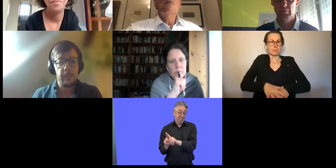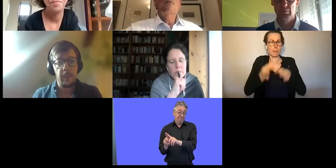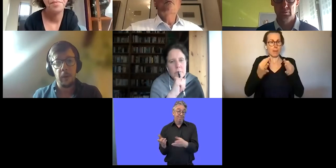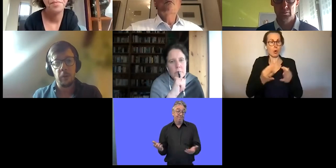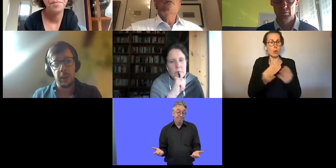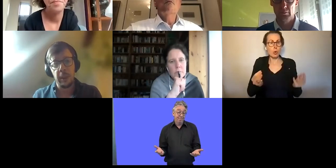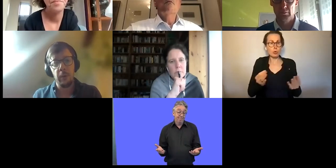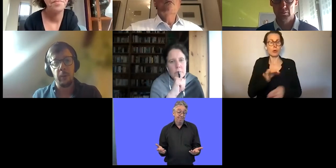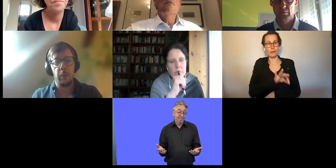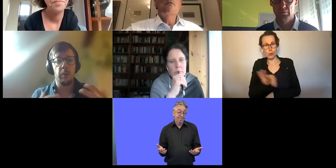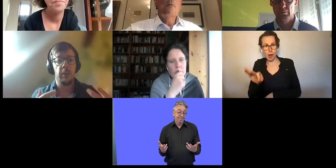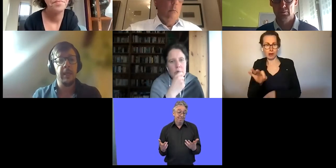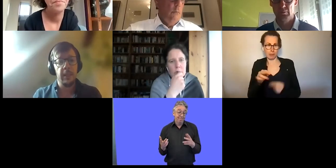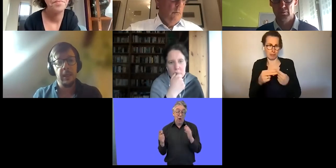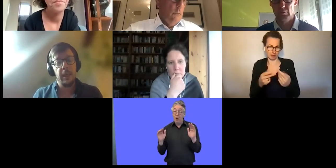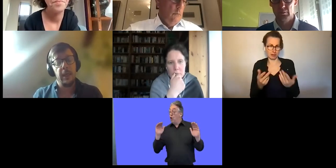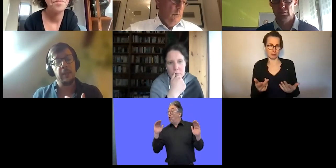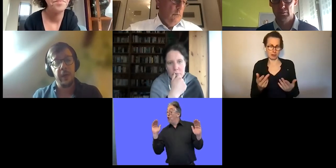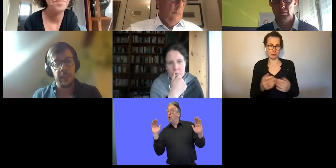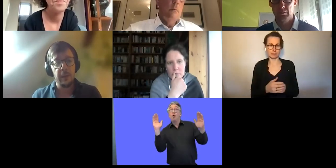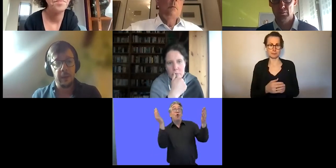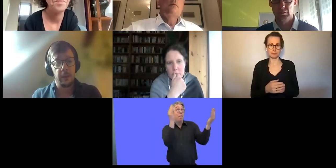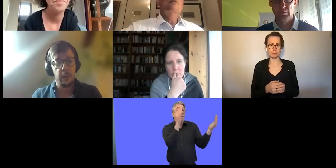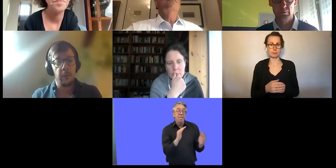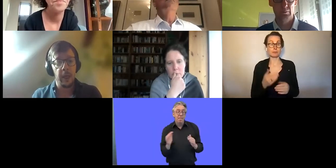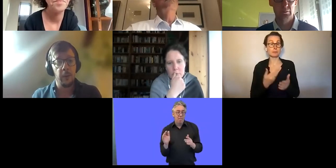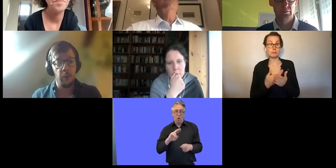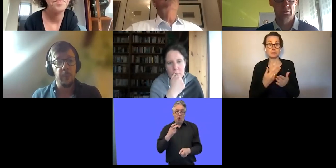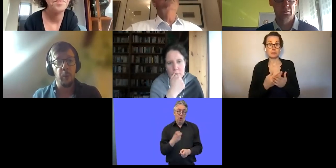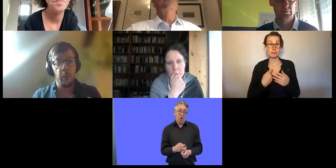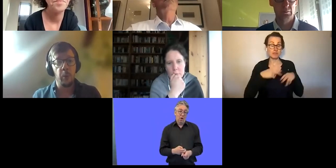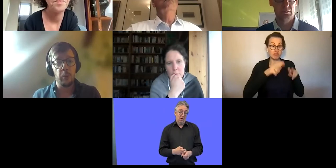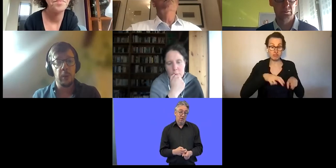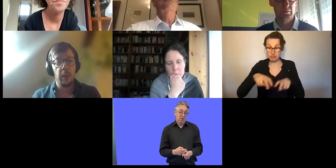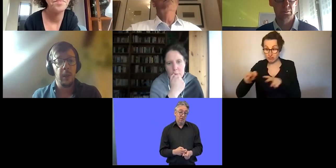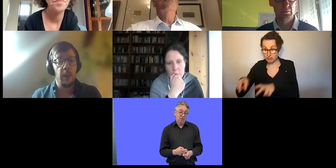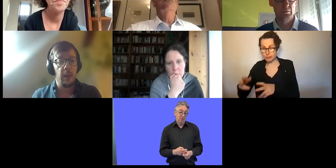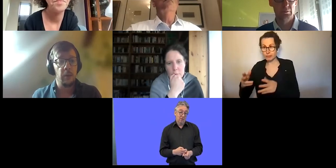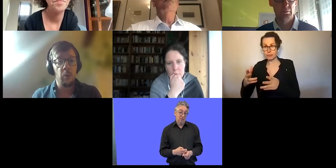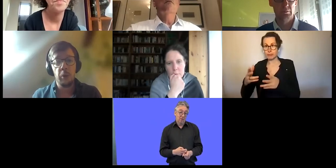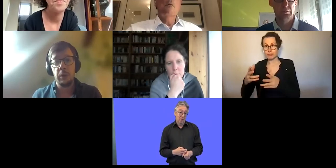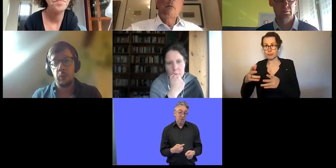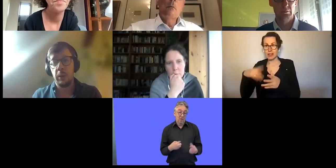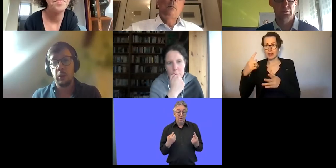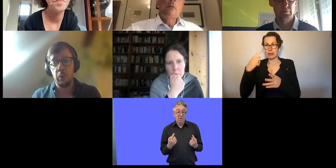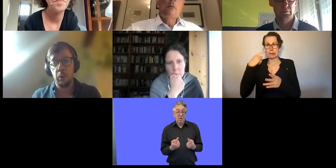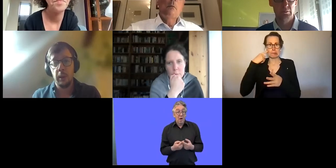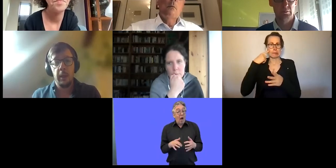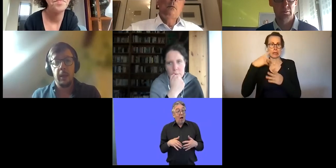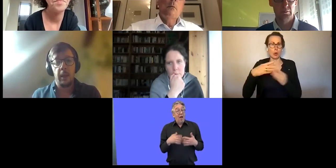funktionieren. Und ohne diese Kriterien, ohne entsprechende Studien, ist es dann schwierig,